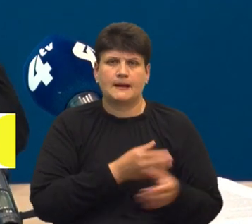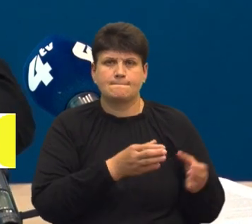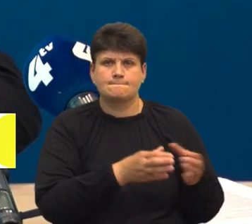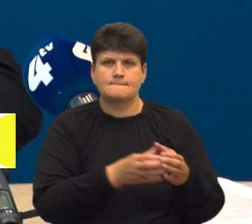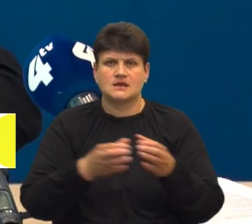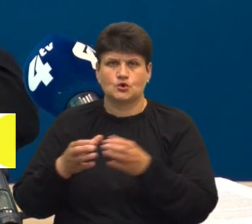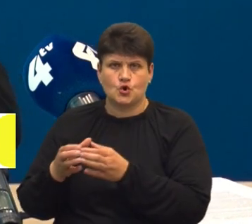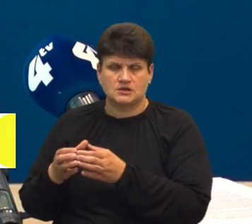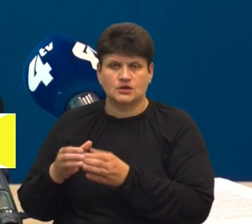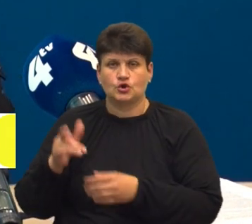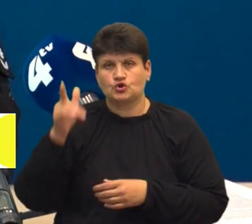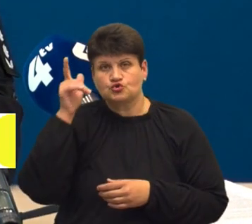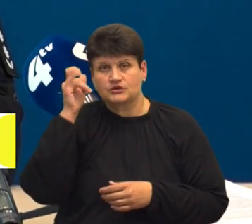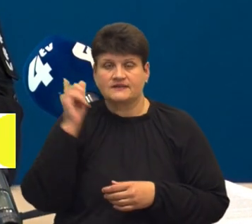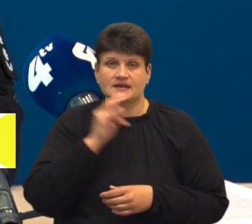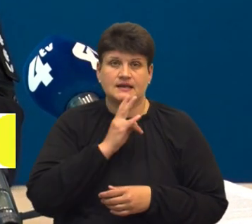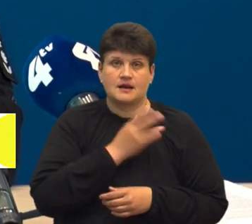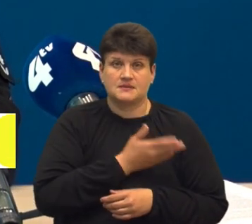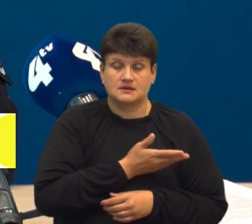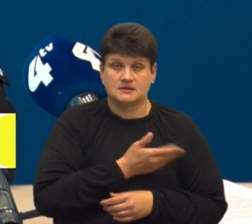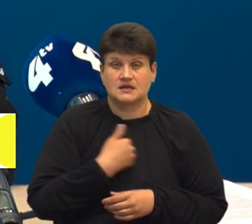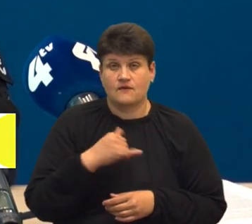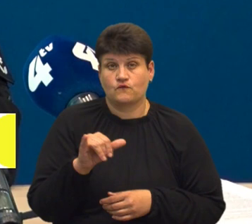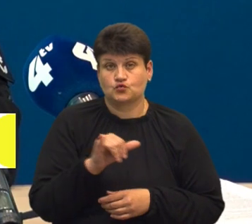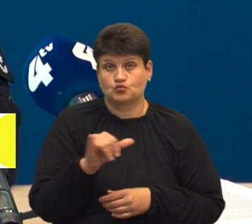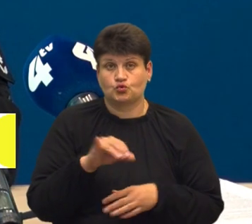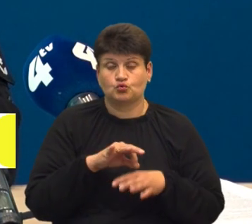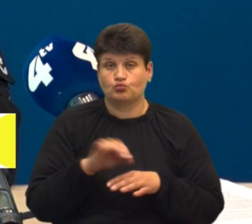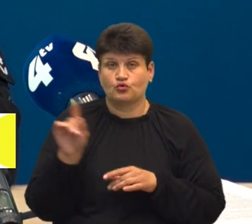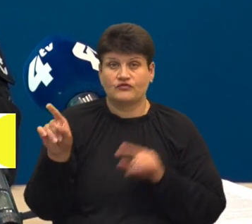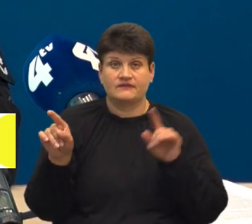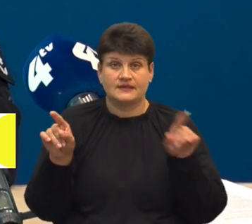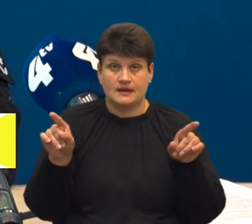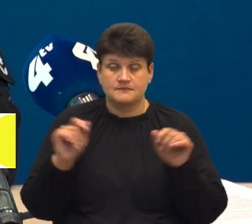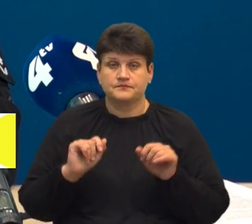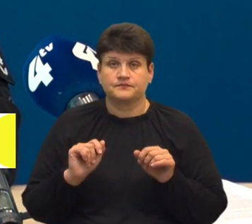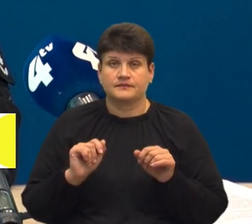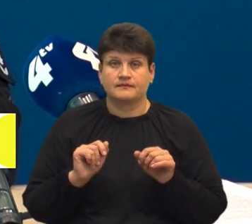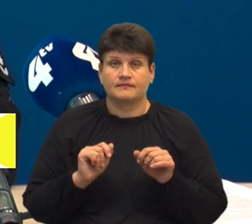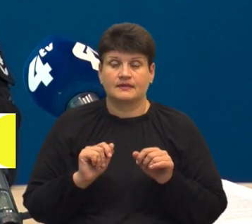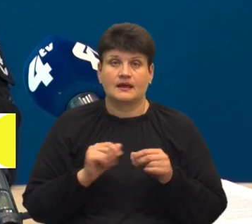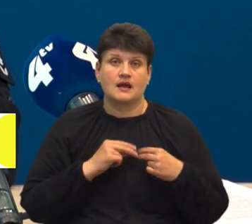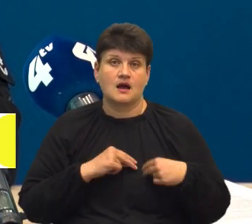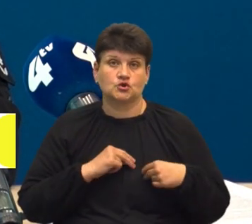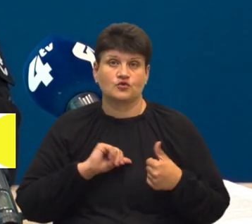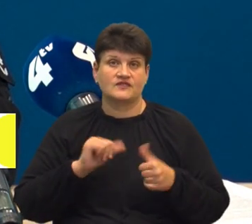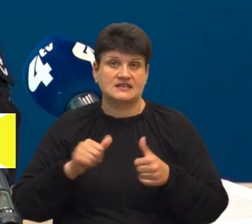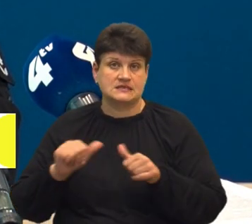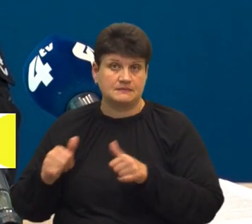Чортків і Кремінець. Я в суботу провів там певні кадрові зміни. Вони